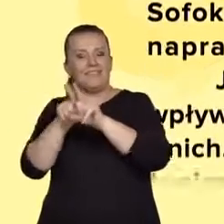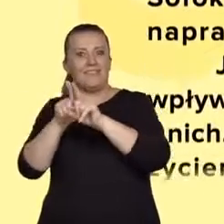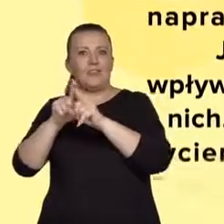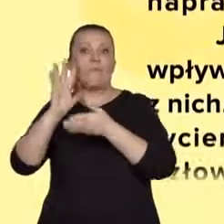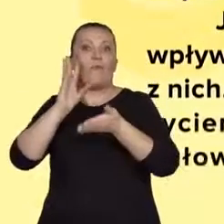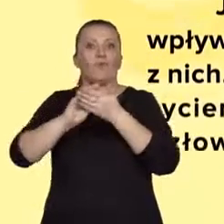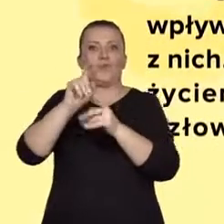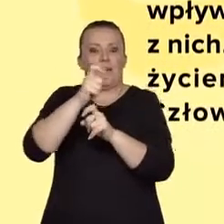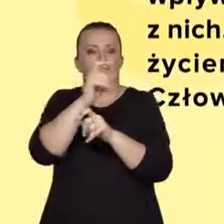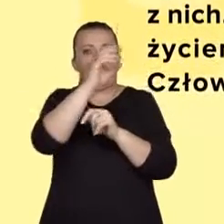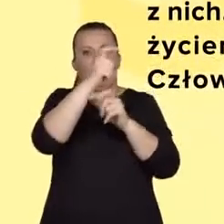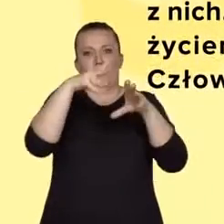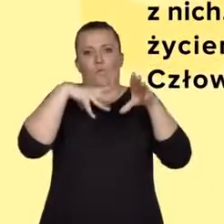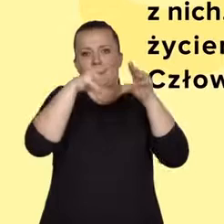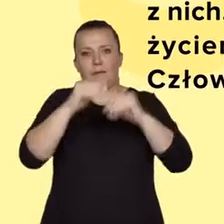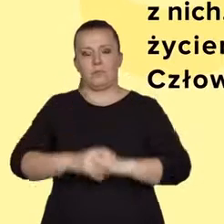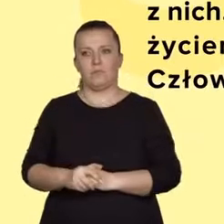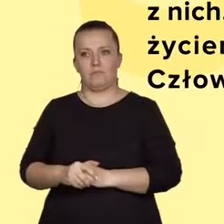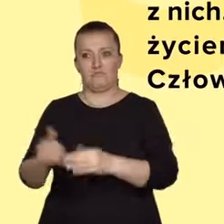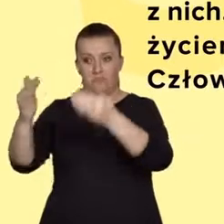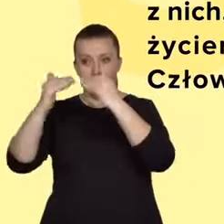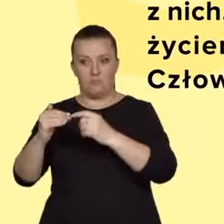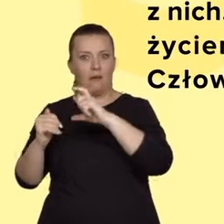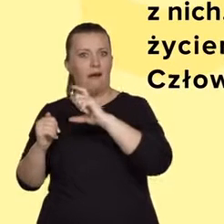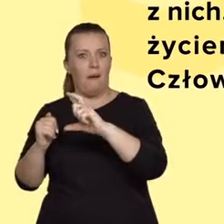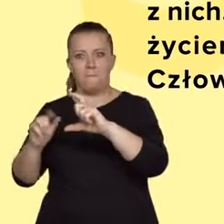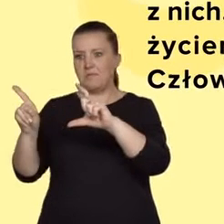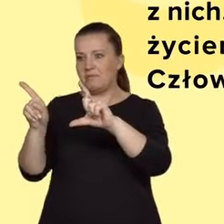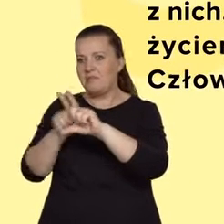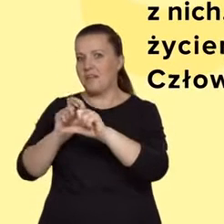zasadzie i zbudowany jest także w równie klarowny i zrozumiały dla czytelnika sposób.